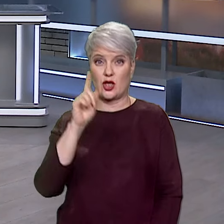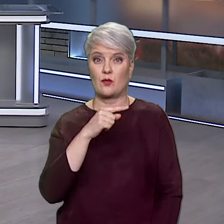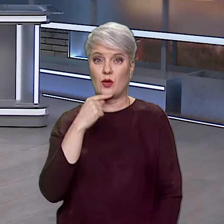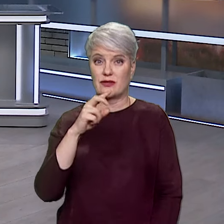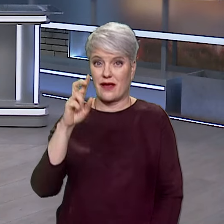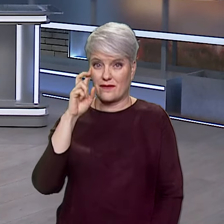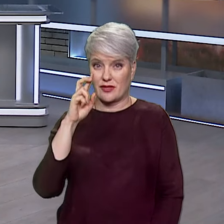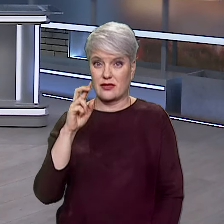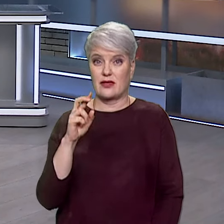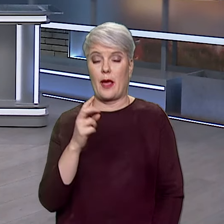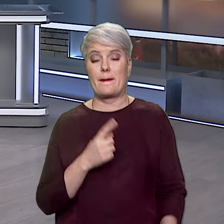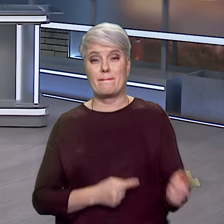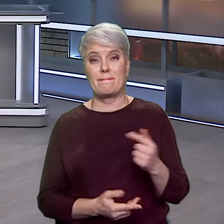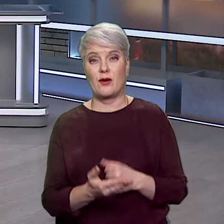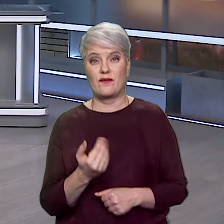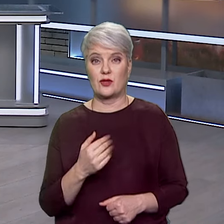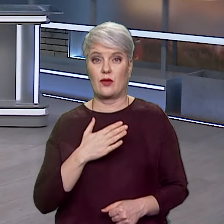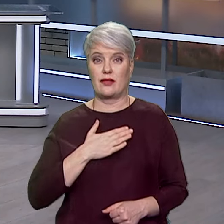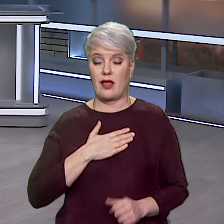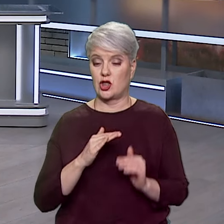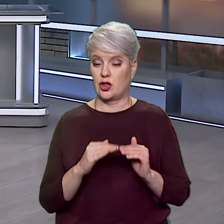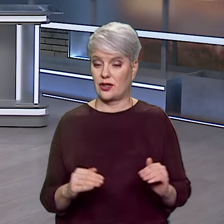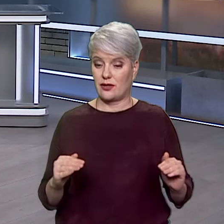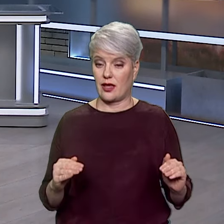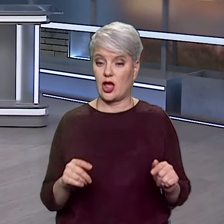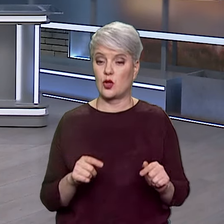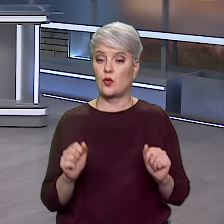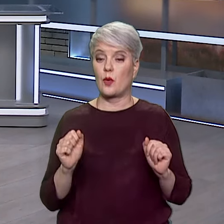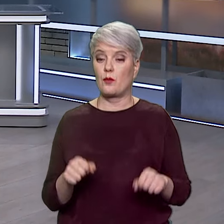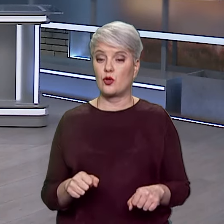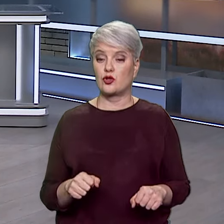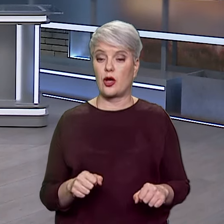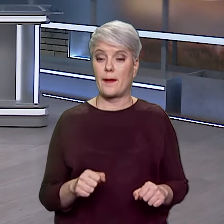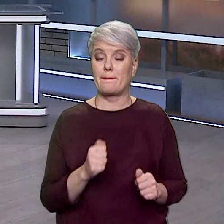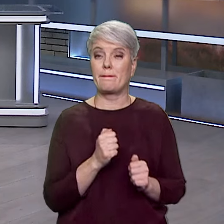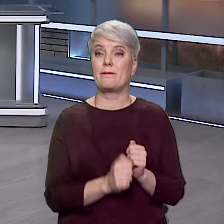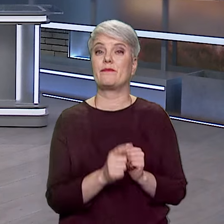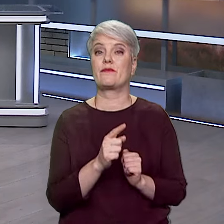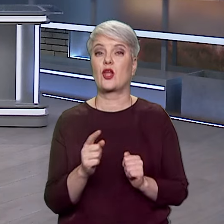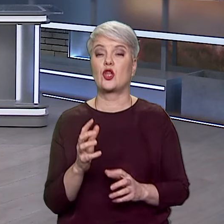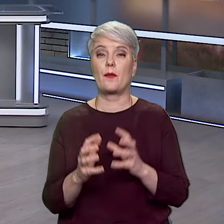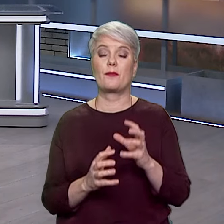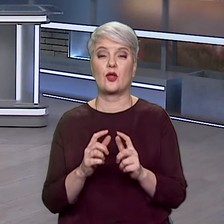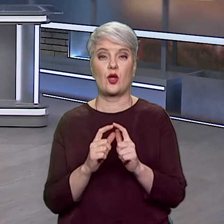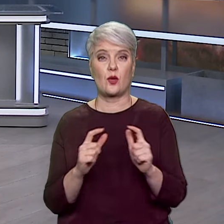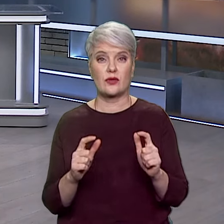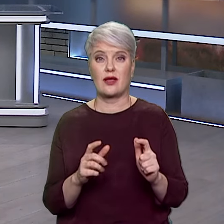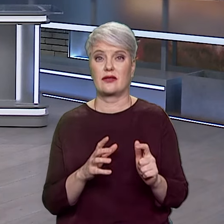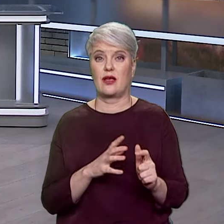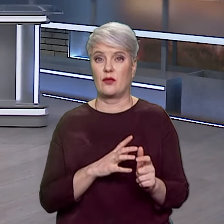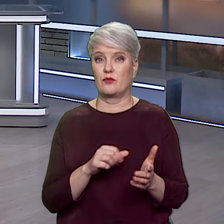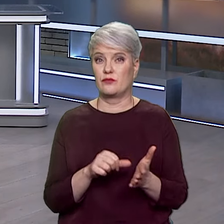Федерація безумовно повернула наших дітей. Тут може кожна міжнародна організація зіграти свою роль,